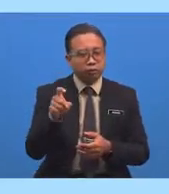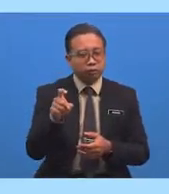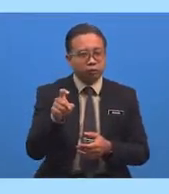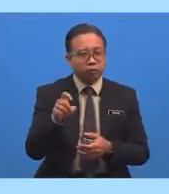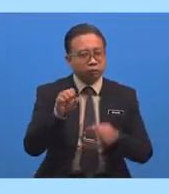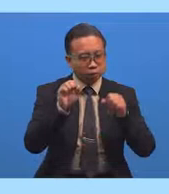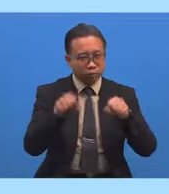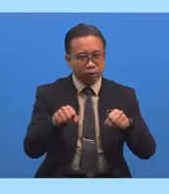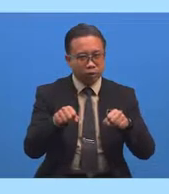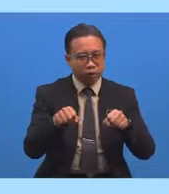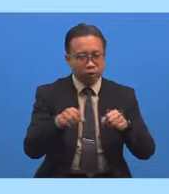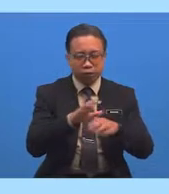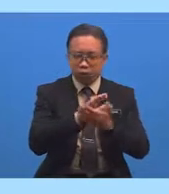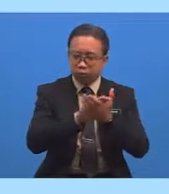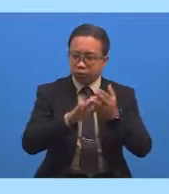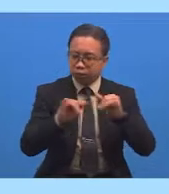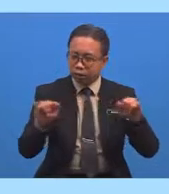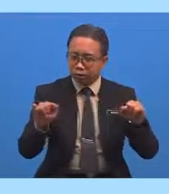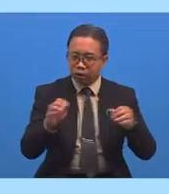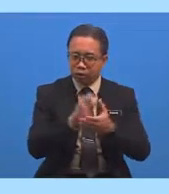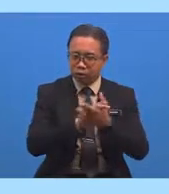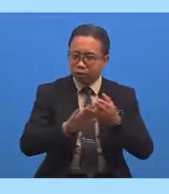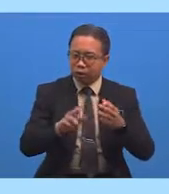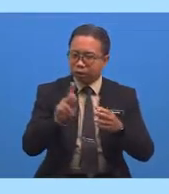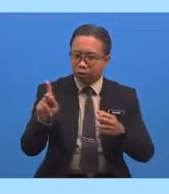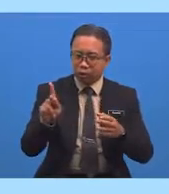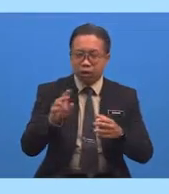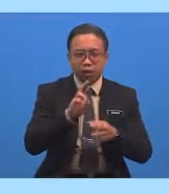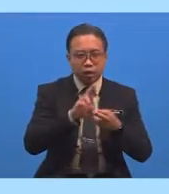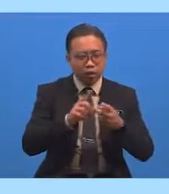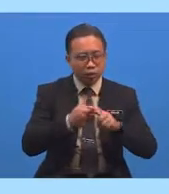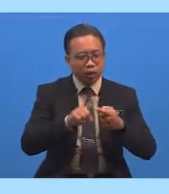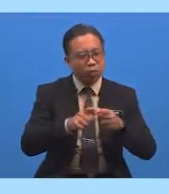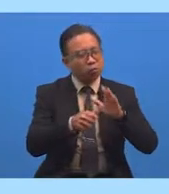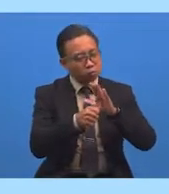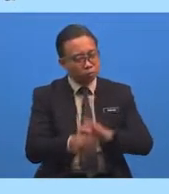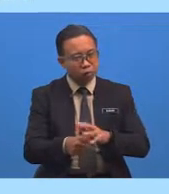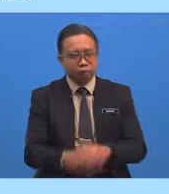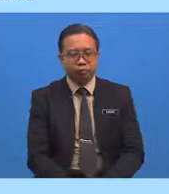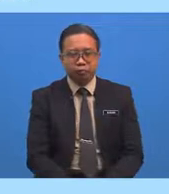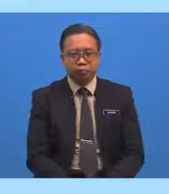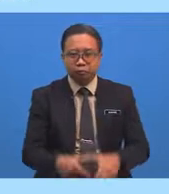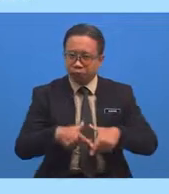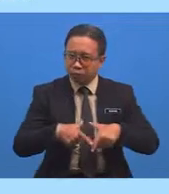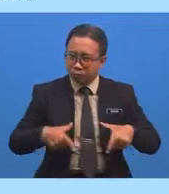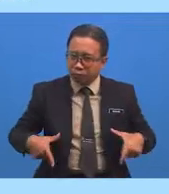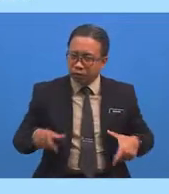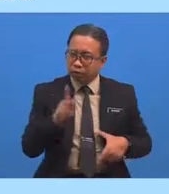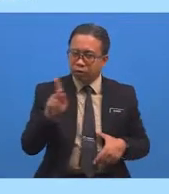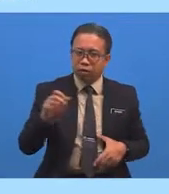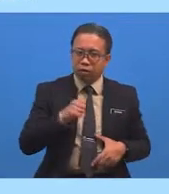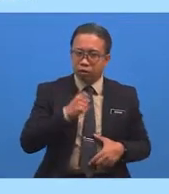Boleh Menyelamatkan Rakan-rakan Yang Dibuli Tadi Beranikan Diri